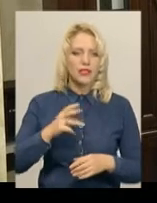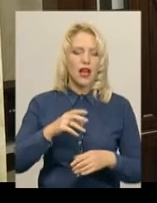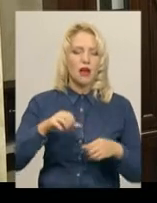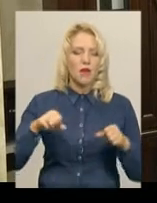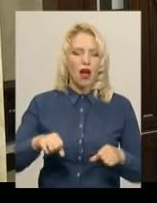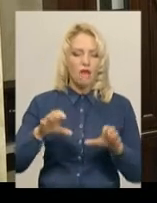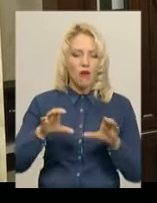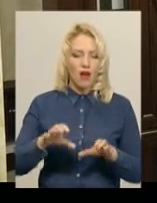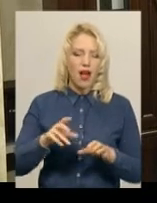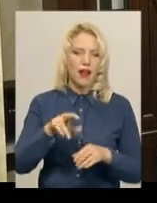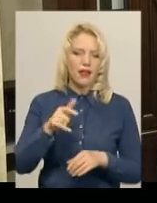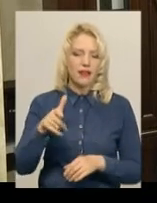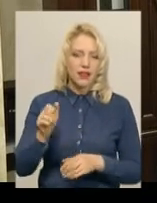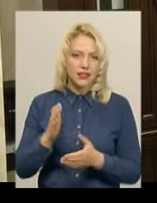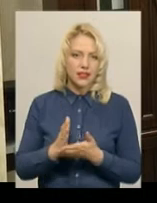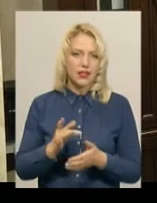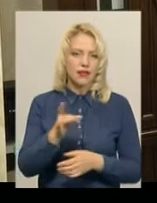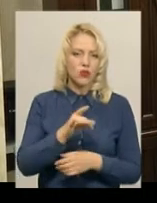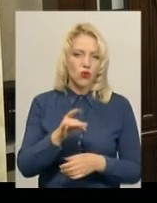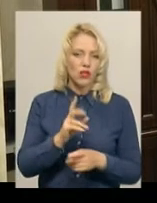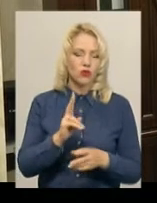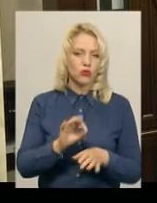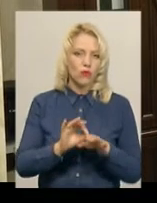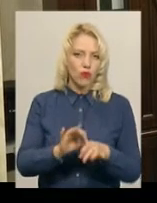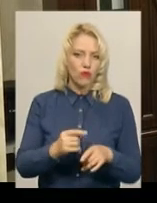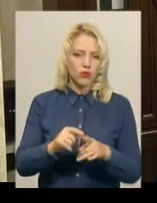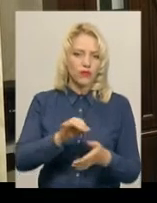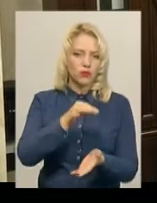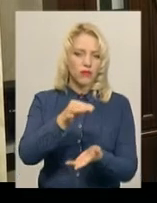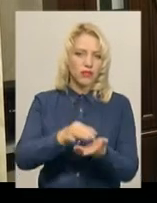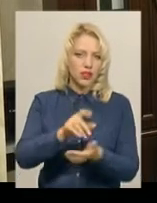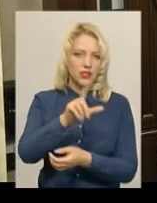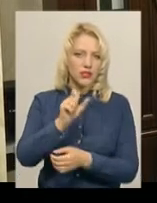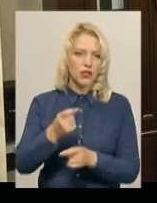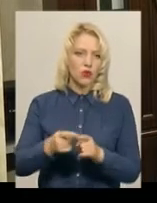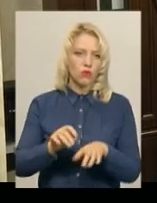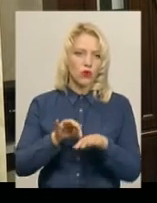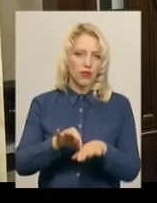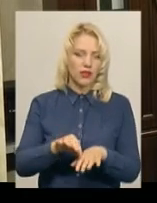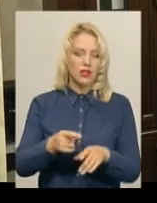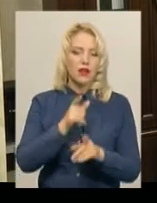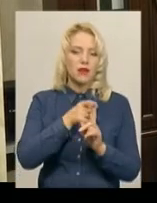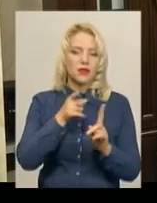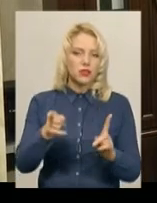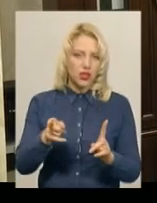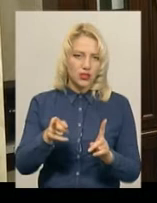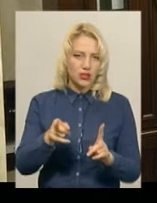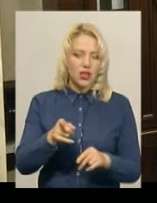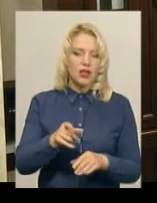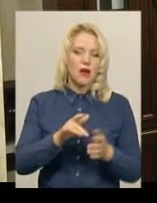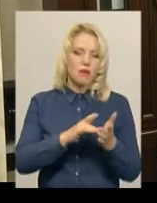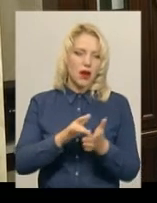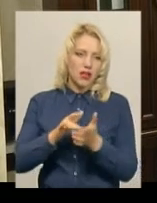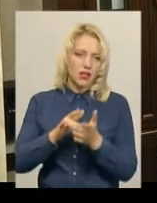координатором цього фестивалю, яка фактично його проводить і відповідає за його проведення. Під час мандрівного